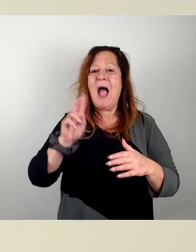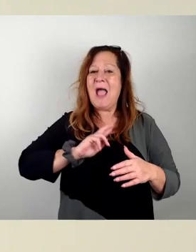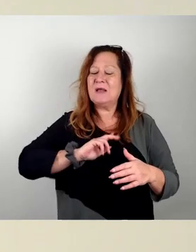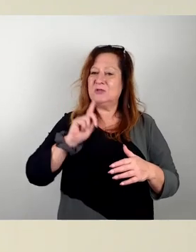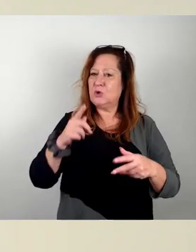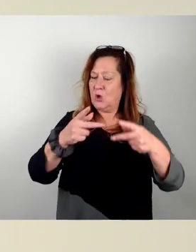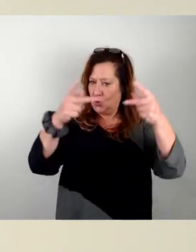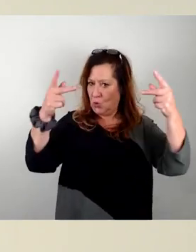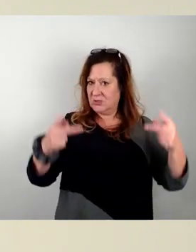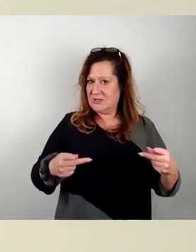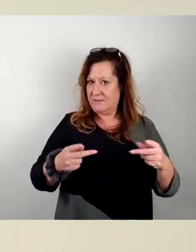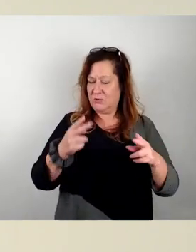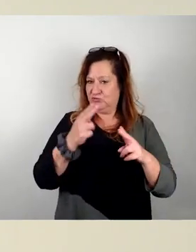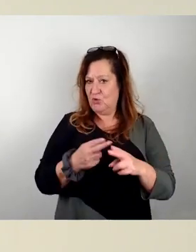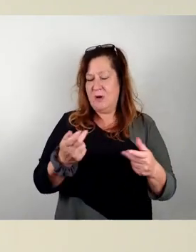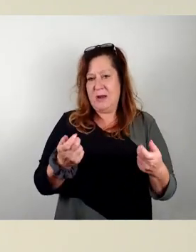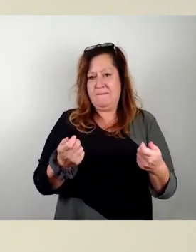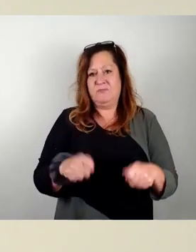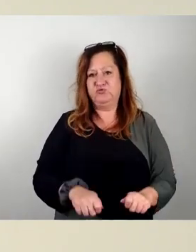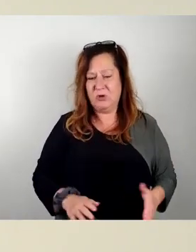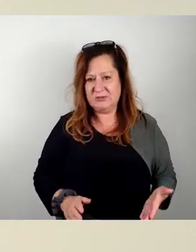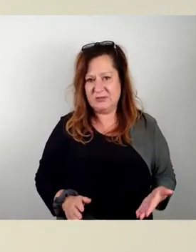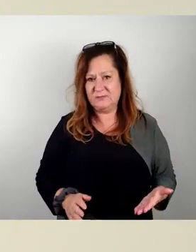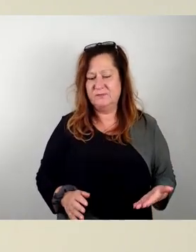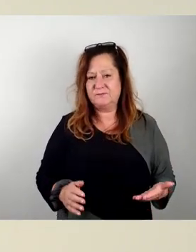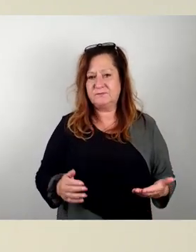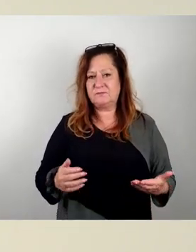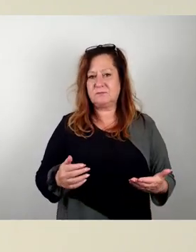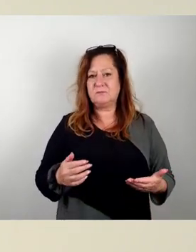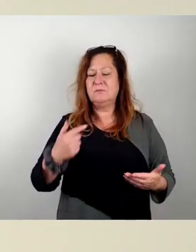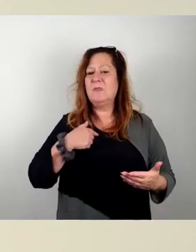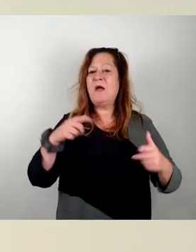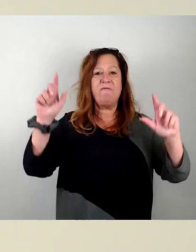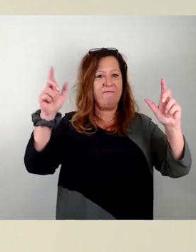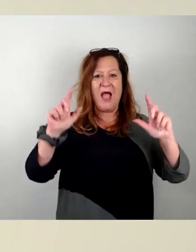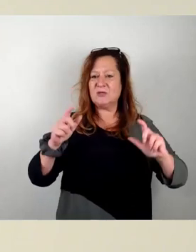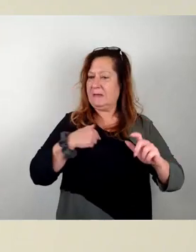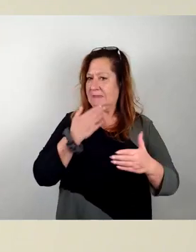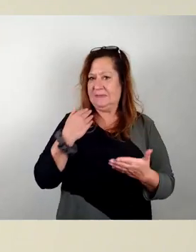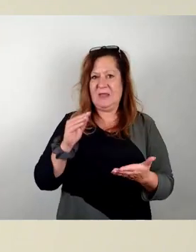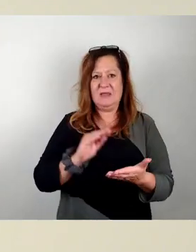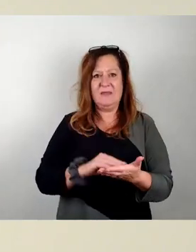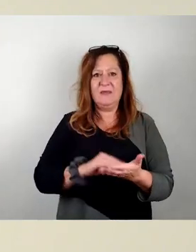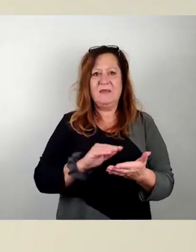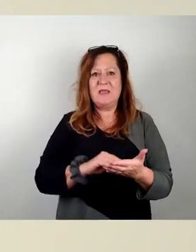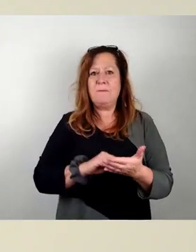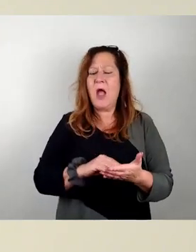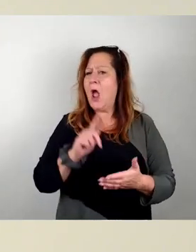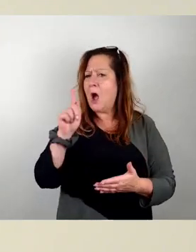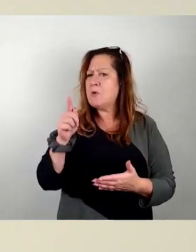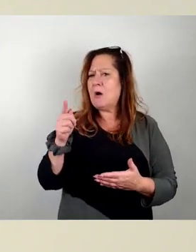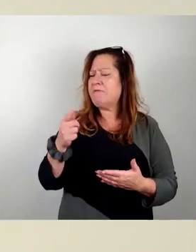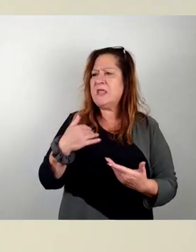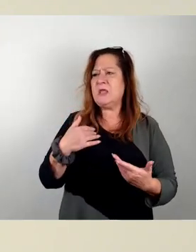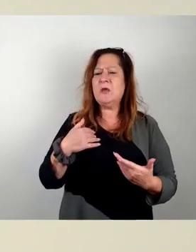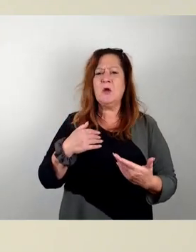beschlossen. Ich war bei der Veranstaltung natürlich zugegen und da sind keine forschenden Töne gefallen, sondern